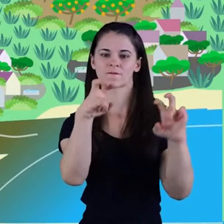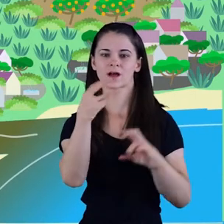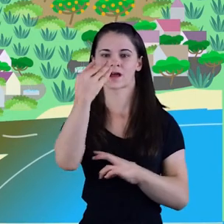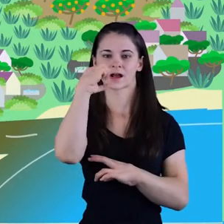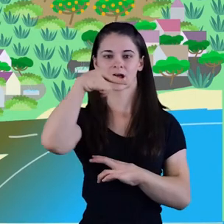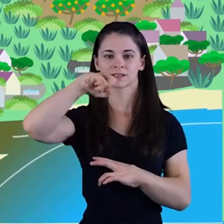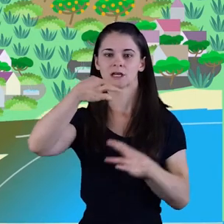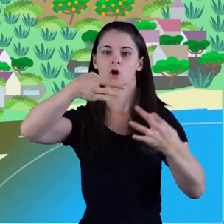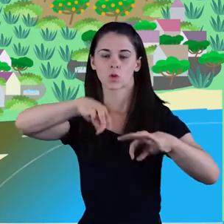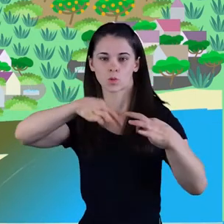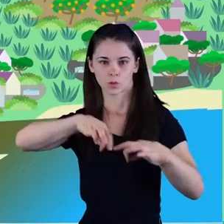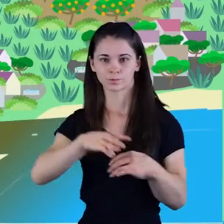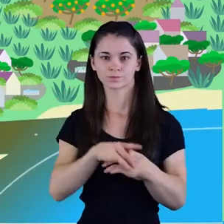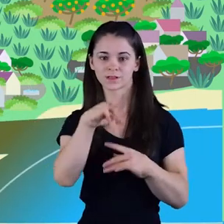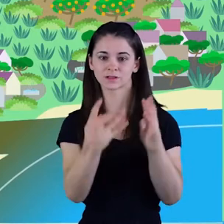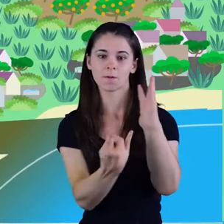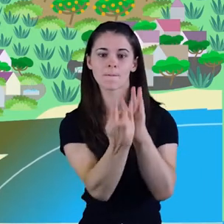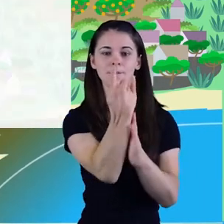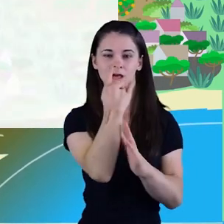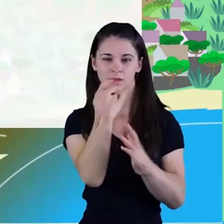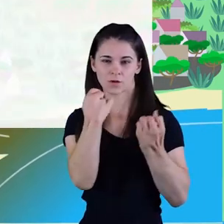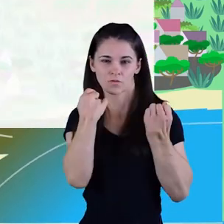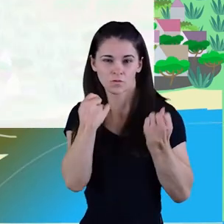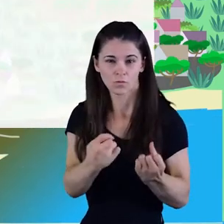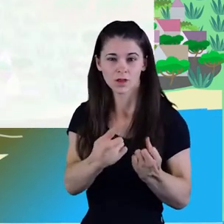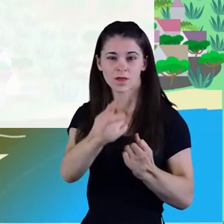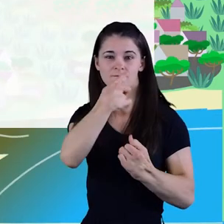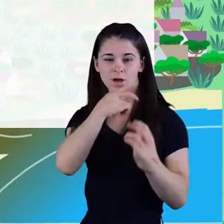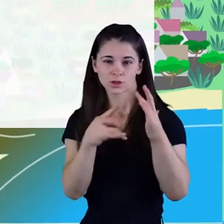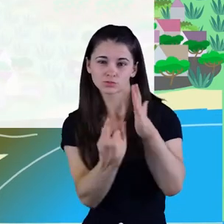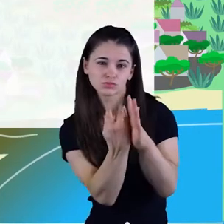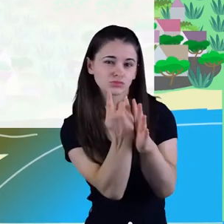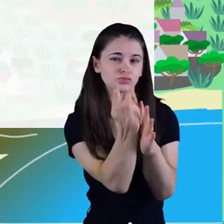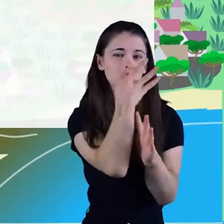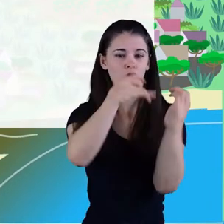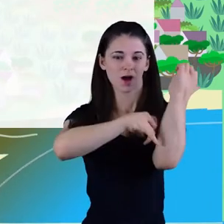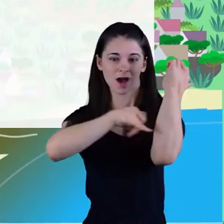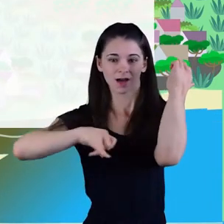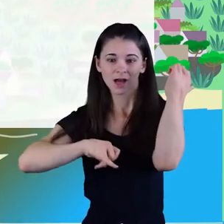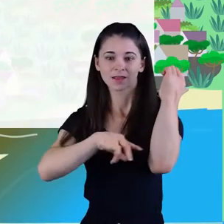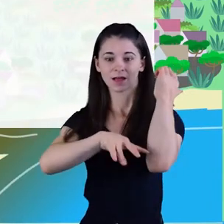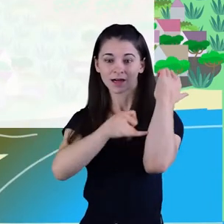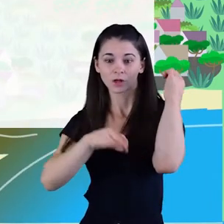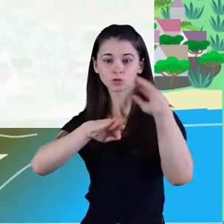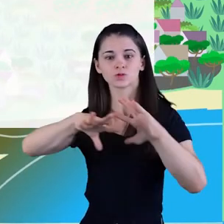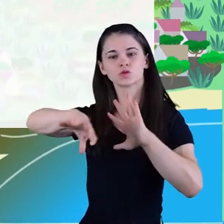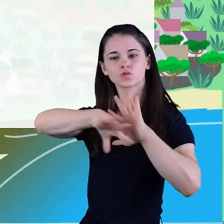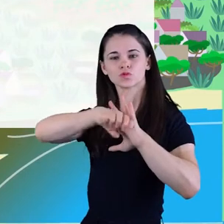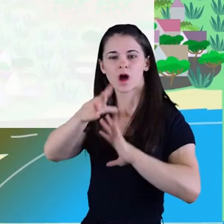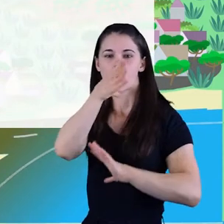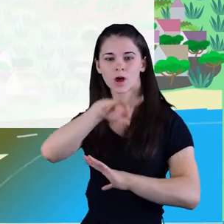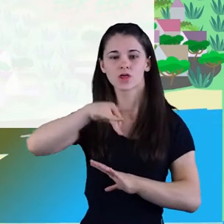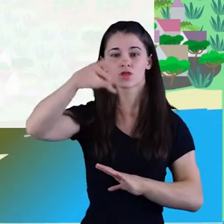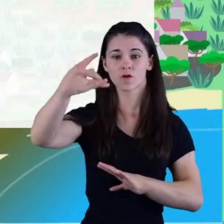la canya comuna. És una espècie molt resistent, de fàcil reproducció per risomes que consumeix fins a dues vegades més d